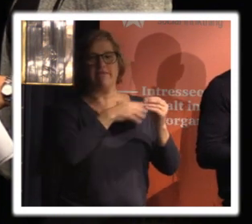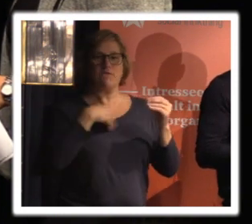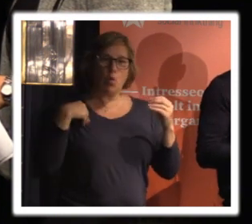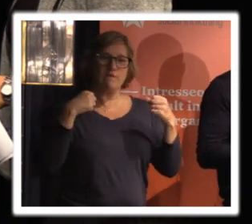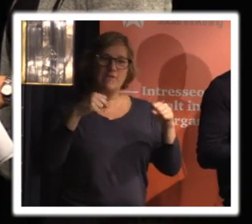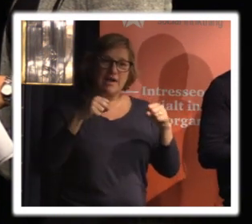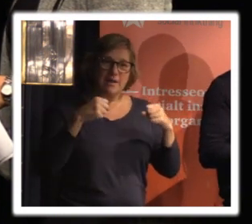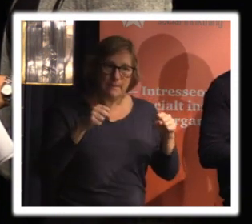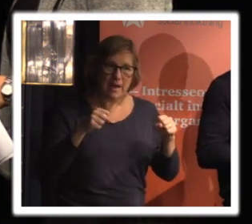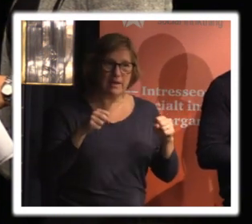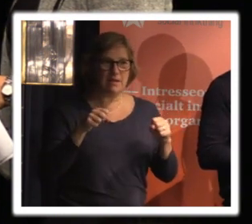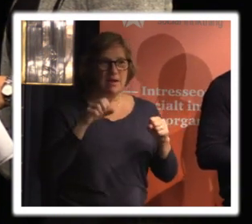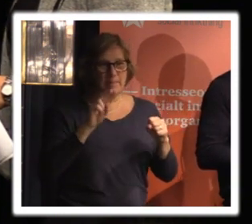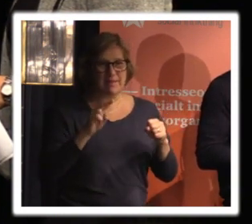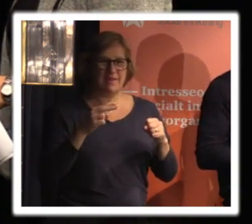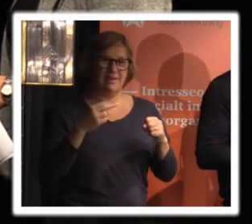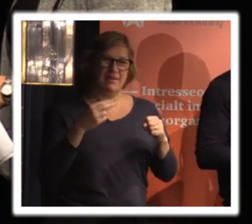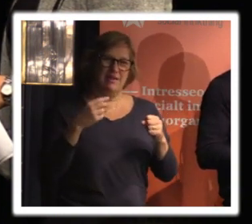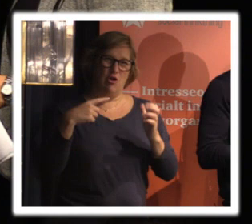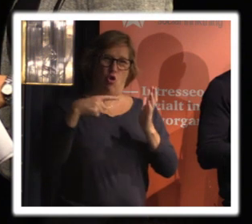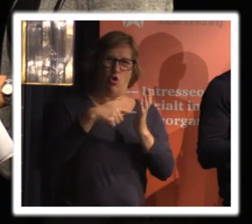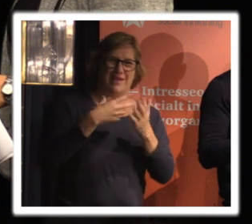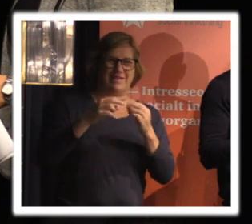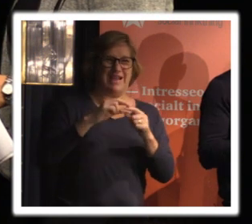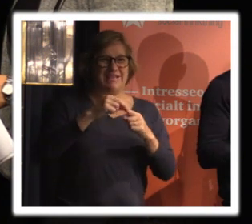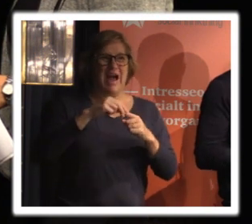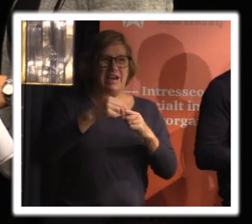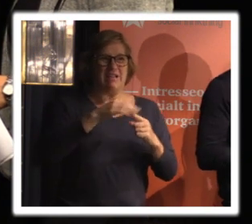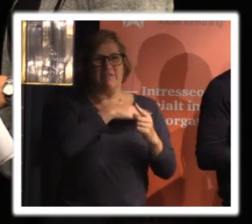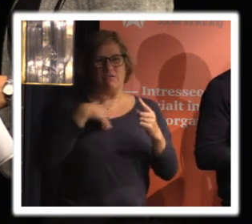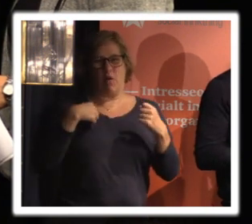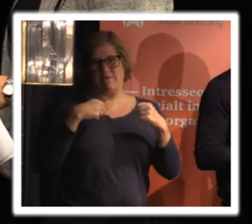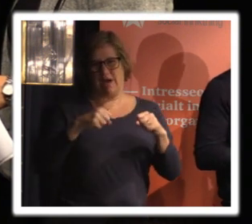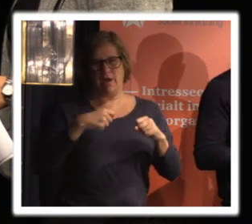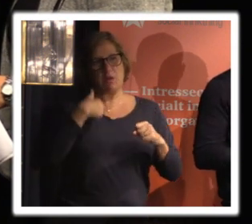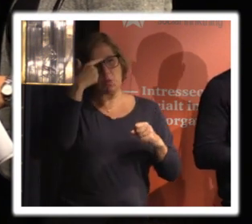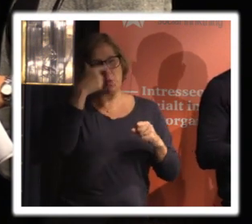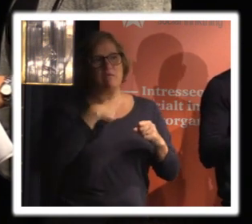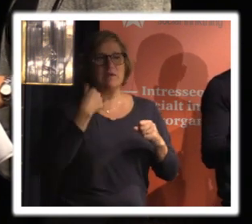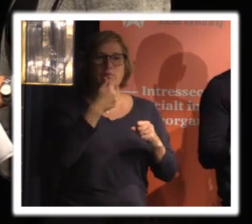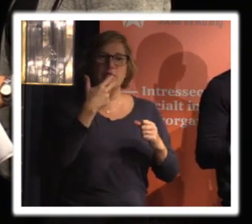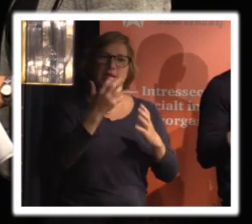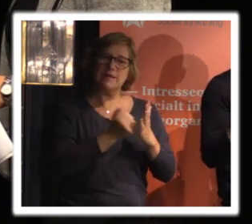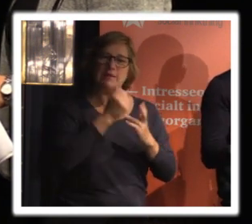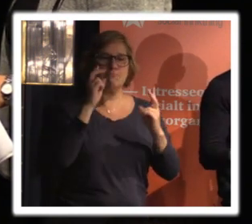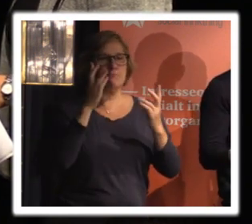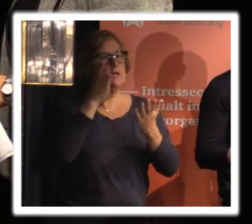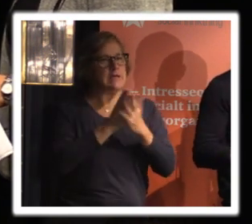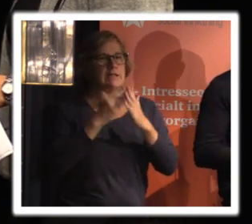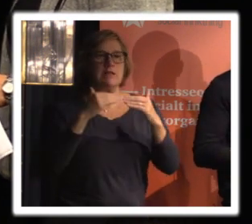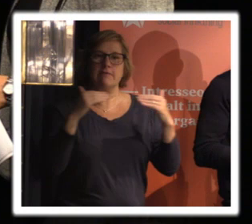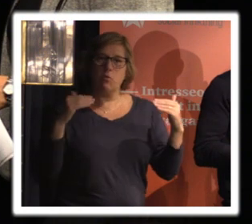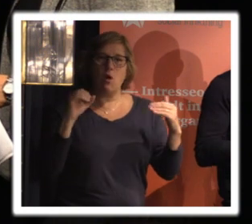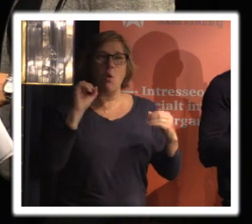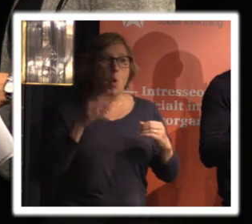kärnan i i den verksamheten man bedriver så att här ska man lägga sig på en på en rätt nivå tror jag så ska man om man gör det om man har tänkt